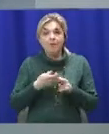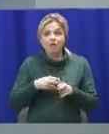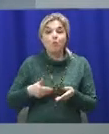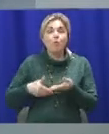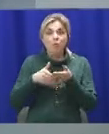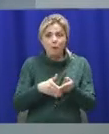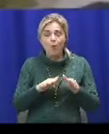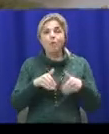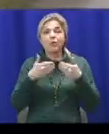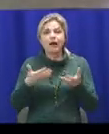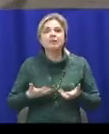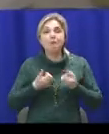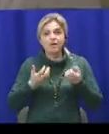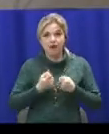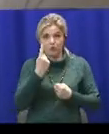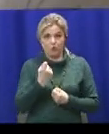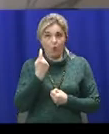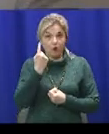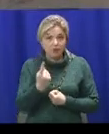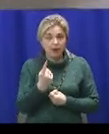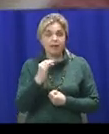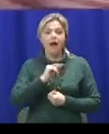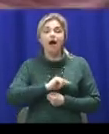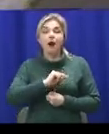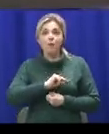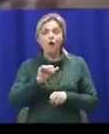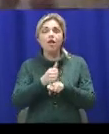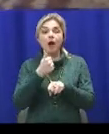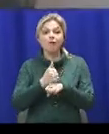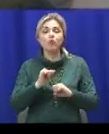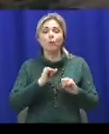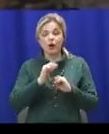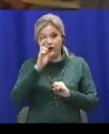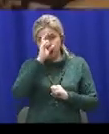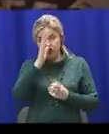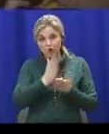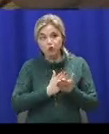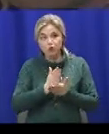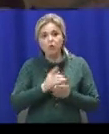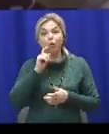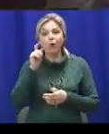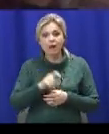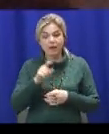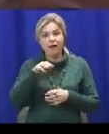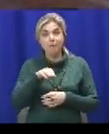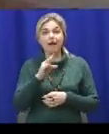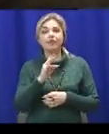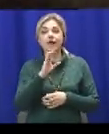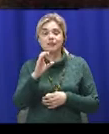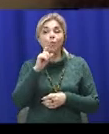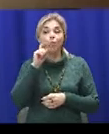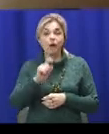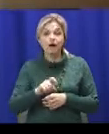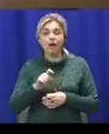звернулася до рятувальників. Співробітники Головного управління Державної служби України з надзвичайних ситуацій в